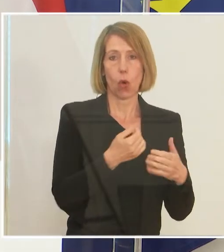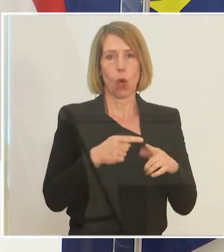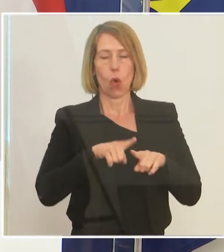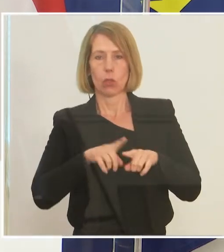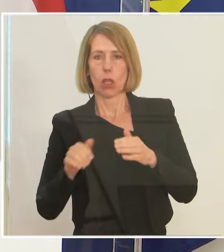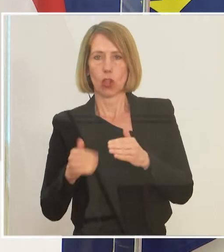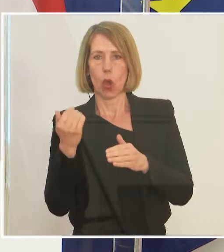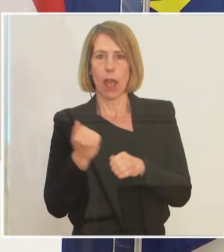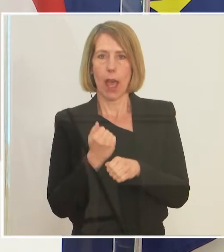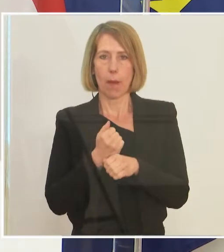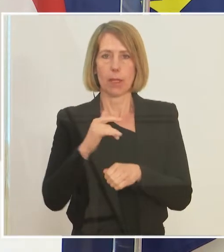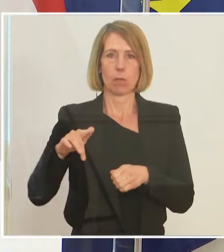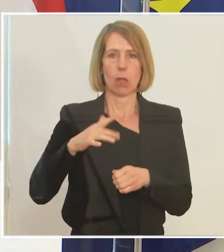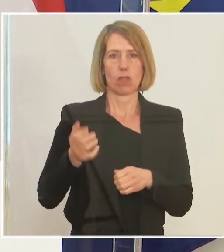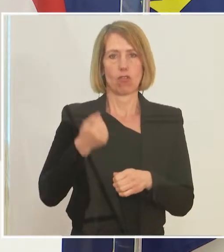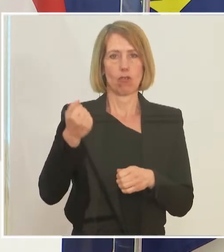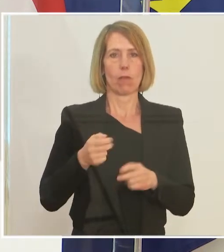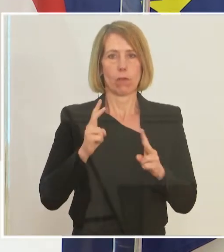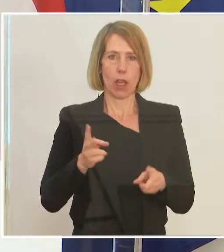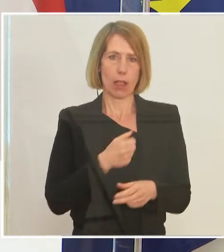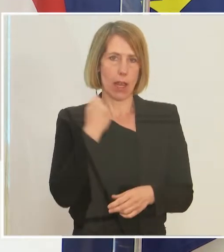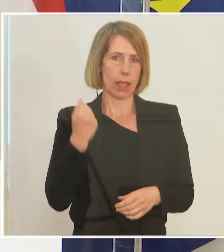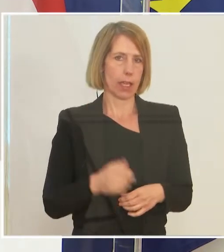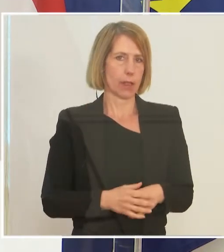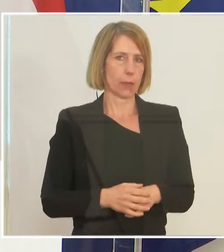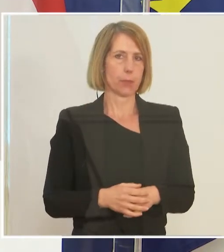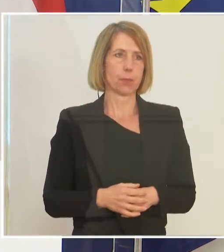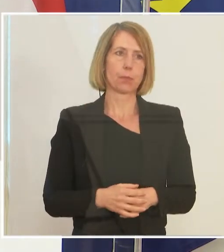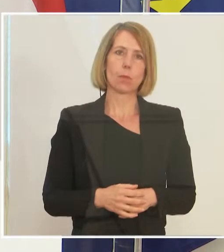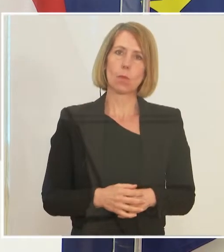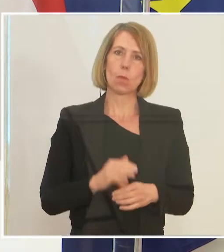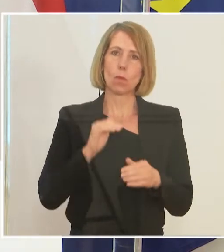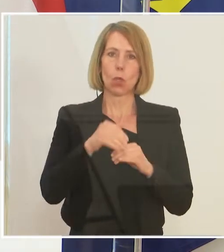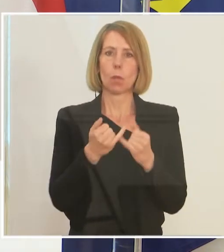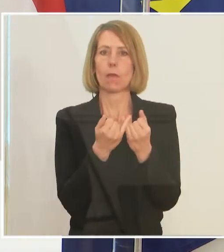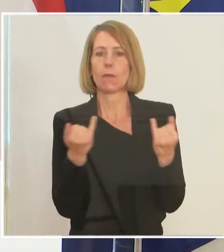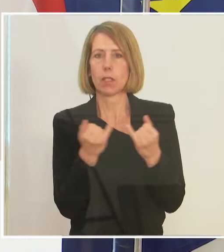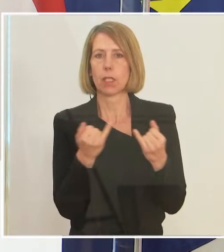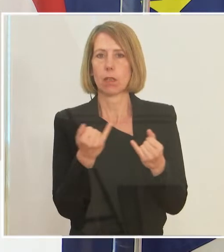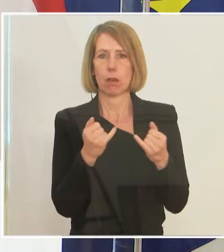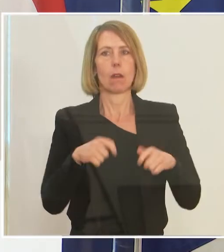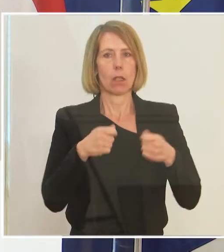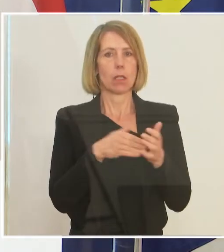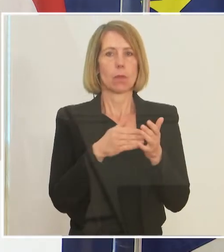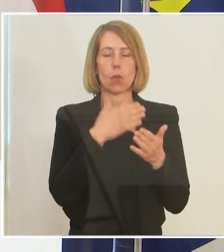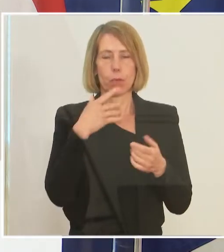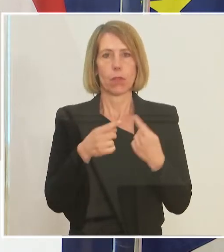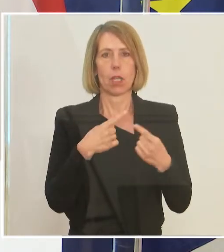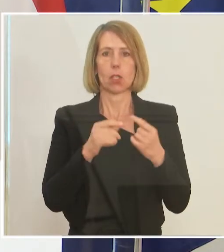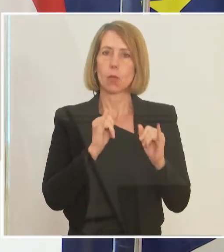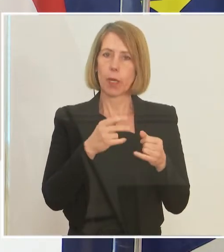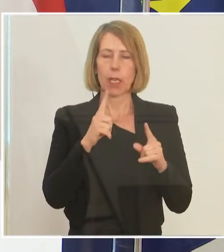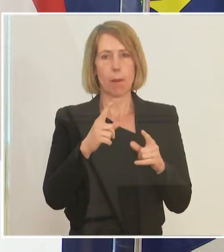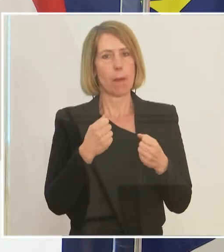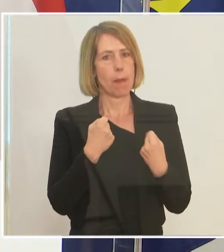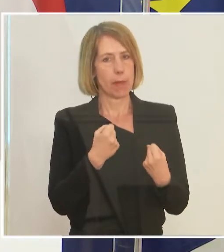Arbeitsplätze gelingen kann. Über das WIR gibt es noch weitere Gespräche. Ich bin aber zuversichtlich, dass wir